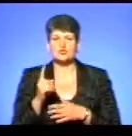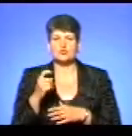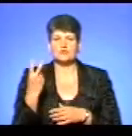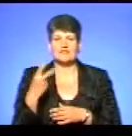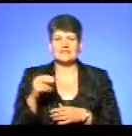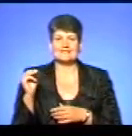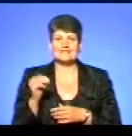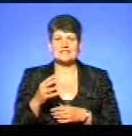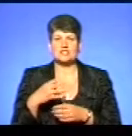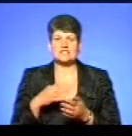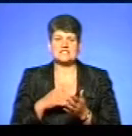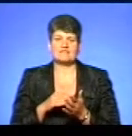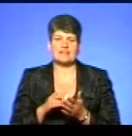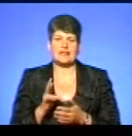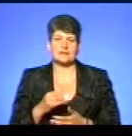тисяч свиней.